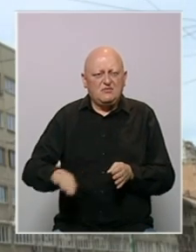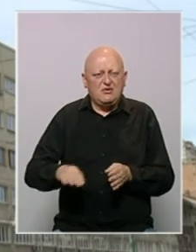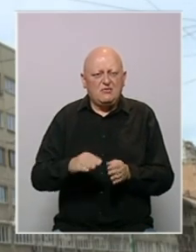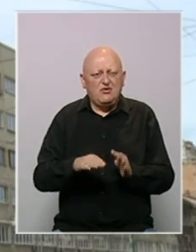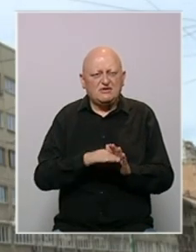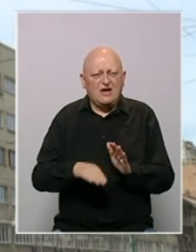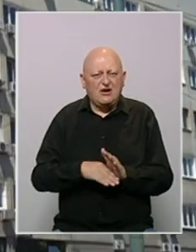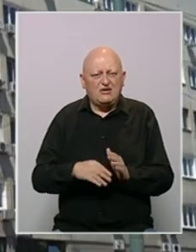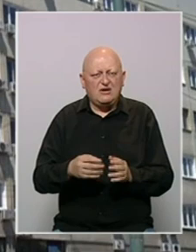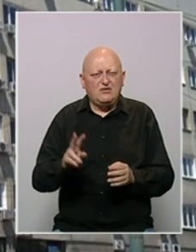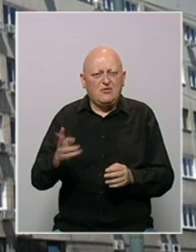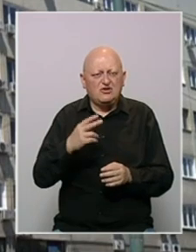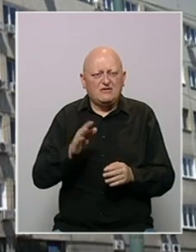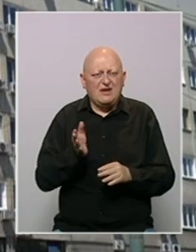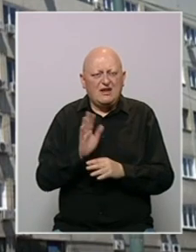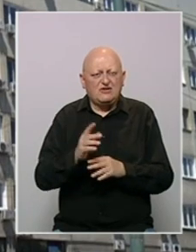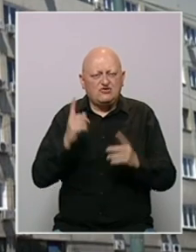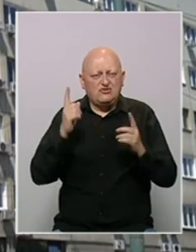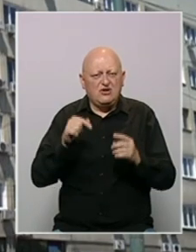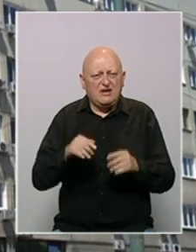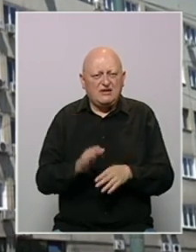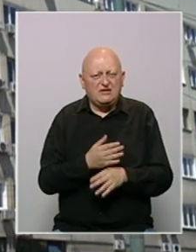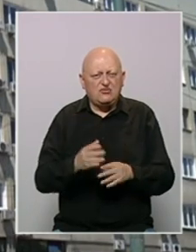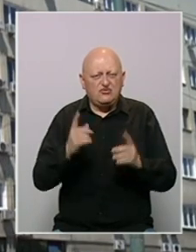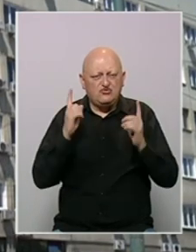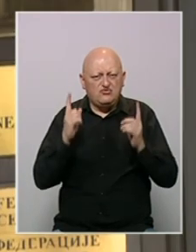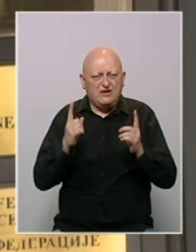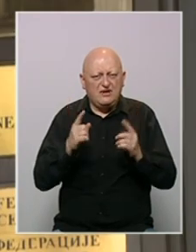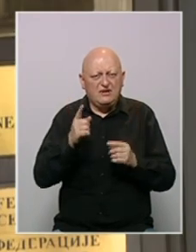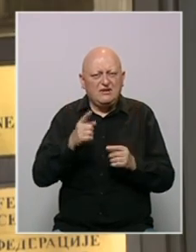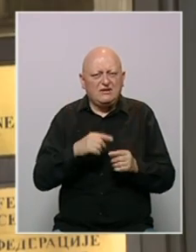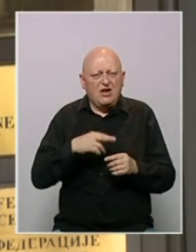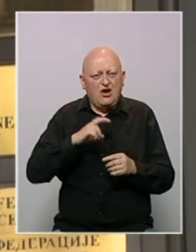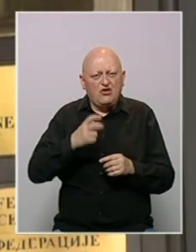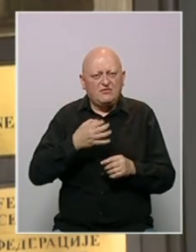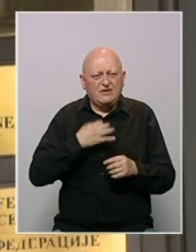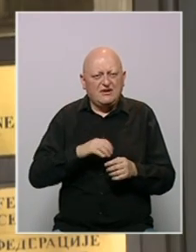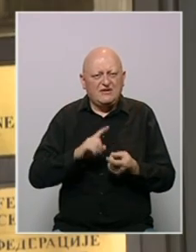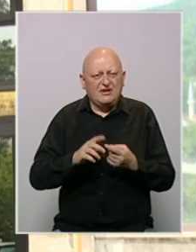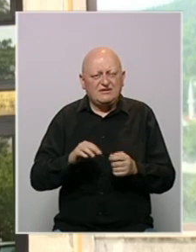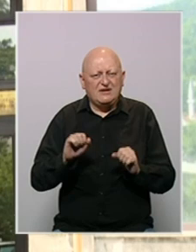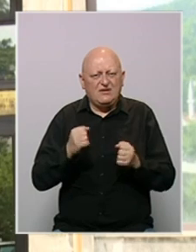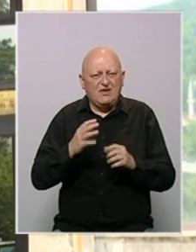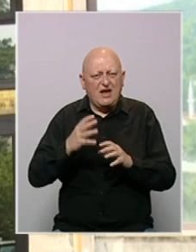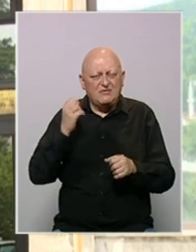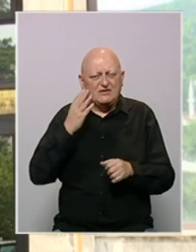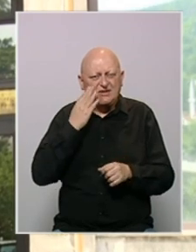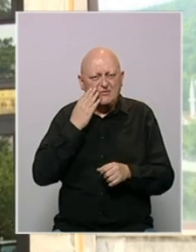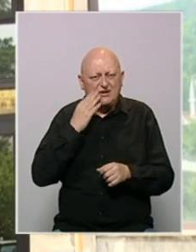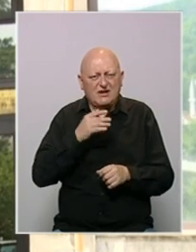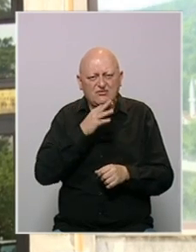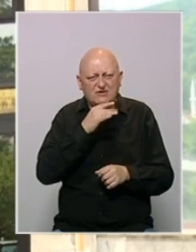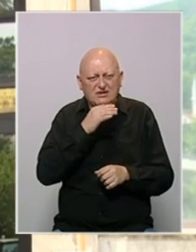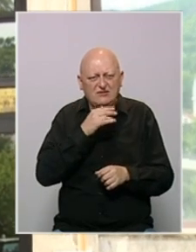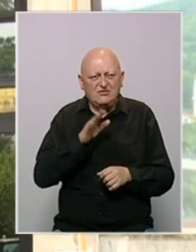i mimo procedura poziva kandidate za sudije Entitetskog ustavnog suda. Na odgovor predsjednika federacije reagovala je ambasada